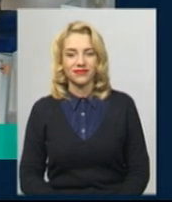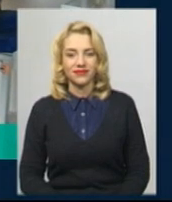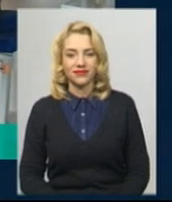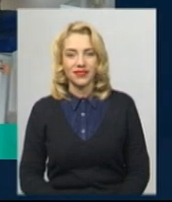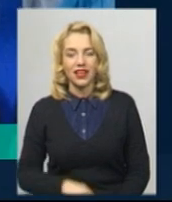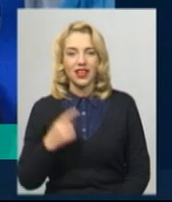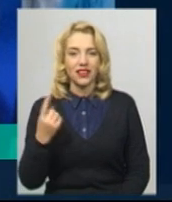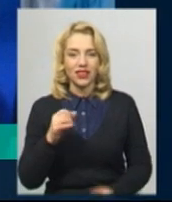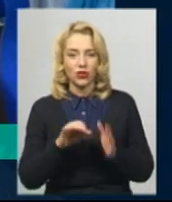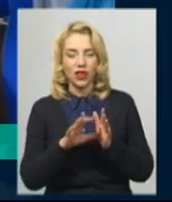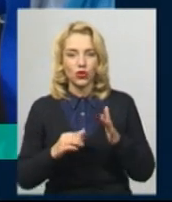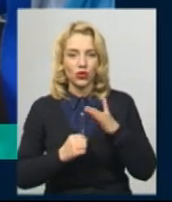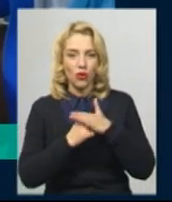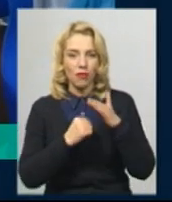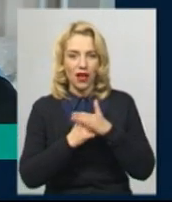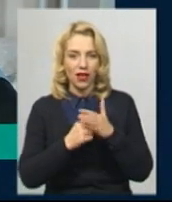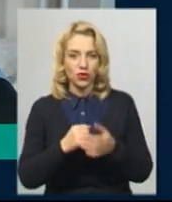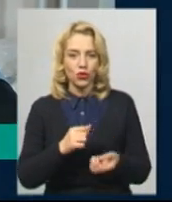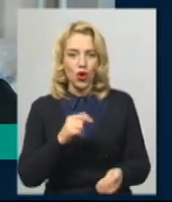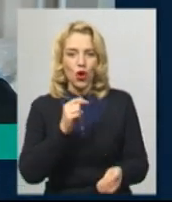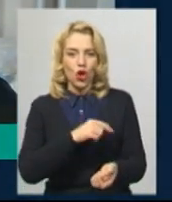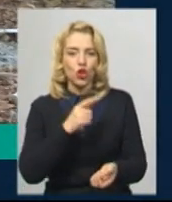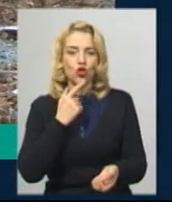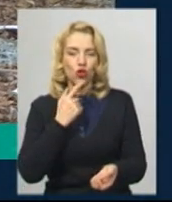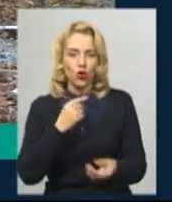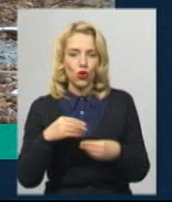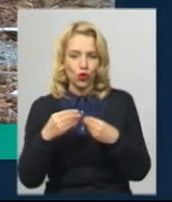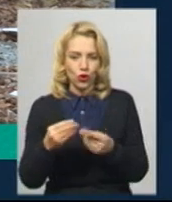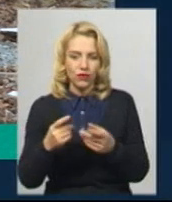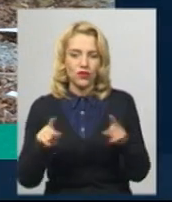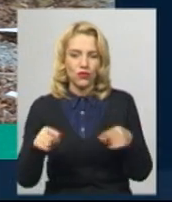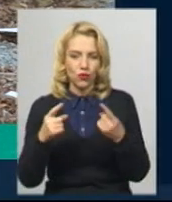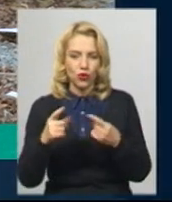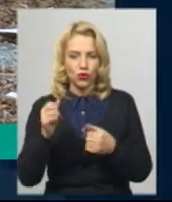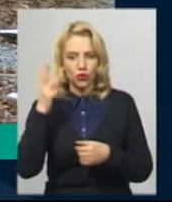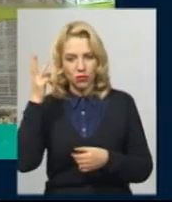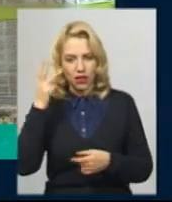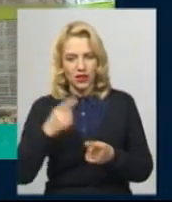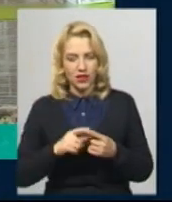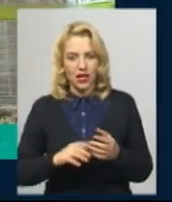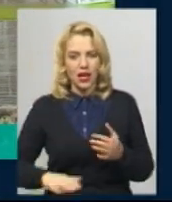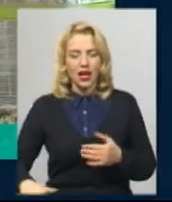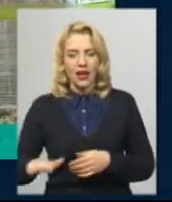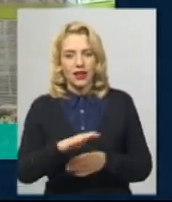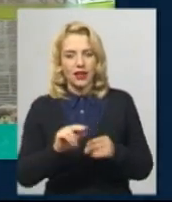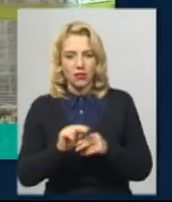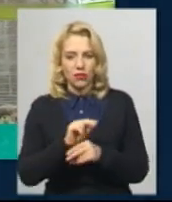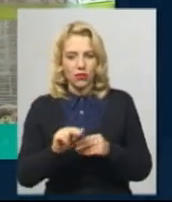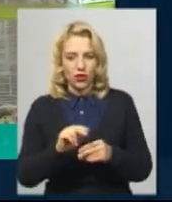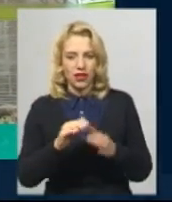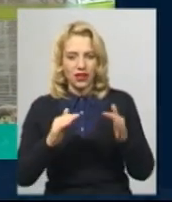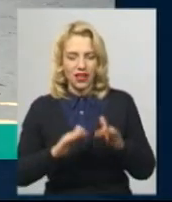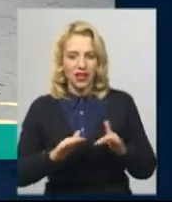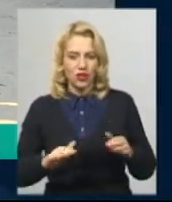Єдину електронну базу донорів створюють у Хмельницькому. Капітальний ремонт дитячого майданчика в Хмельницькому вартістю у 3 мільйони 300